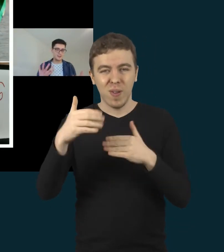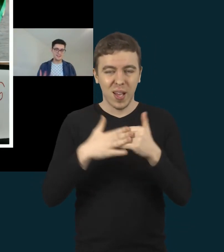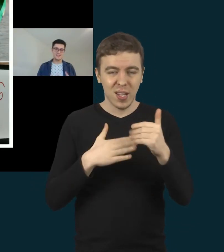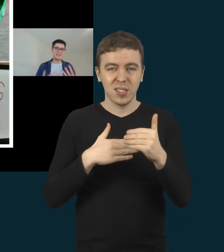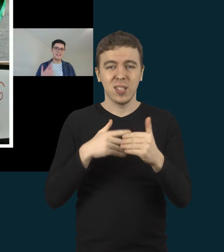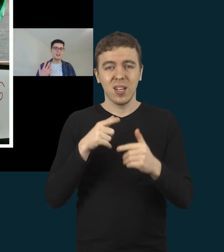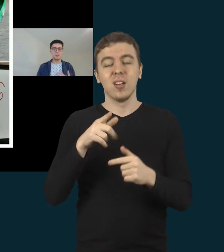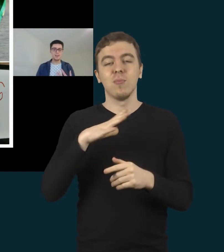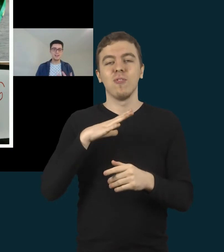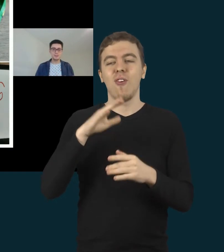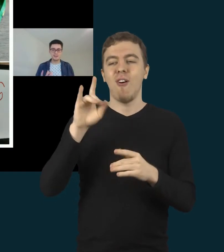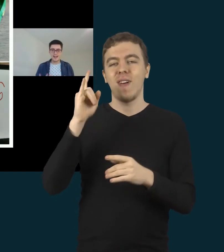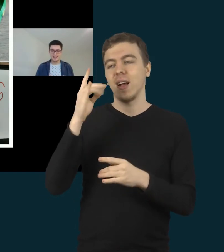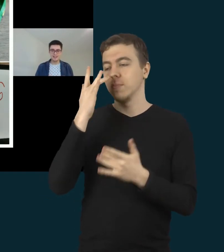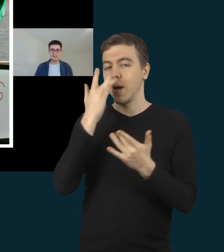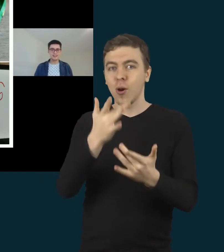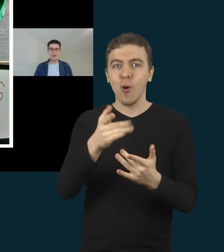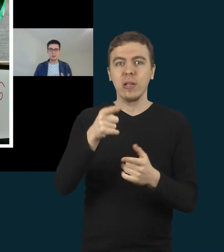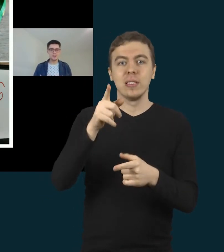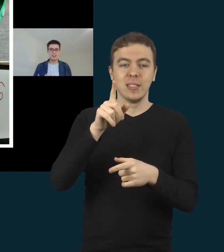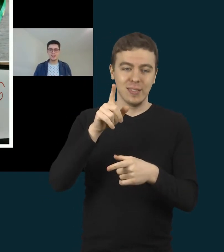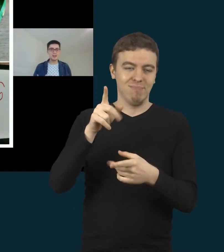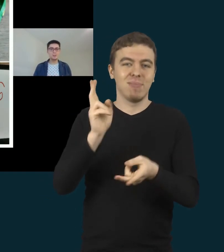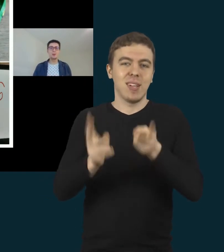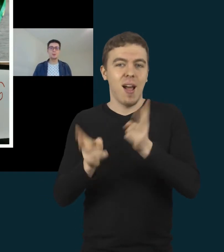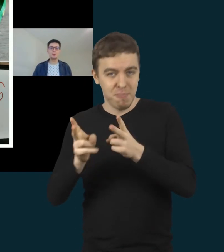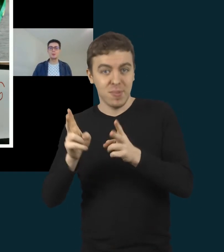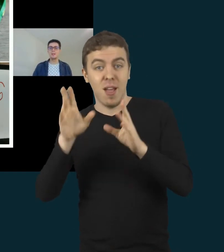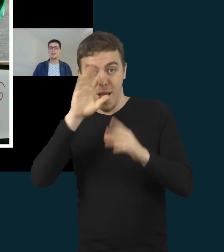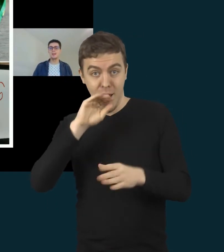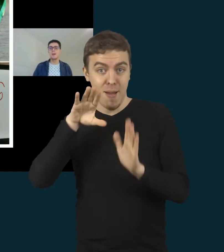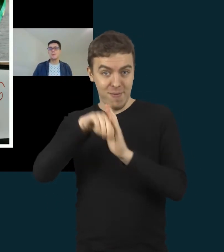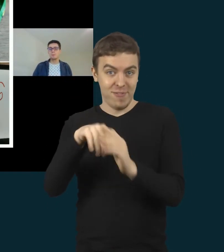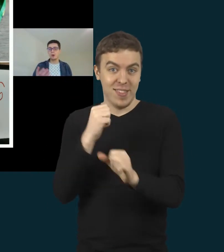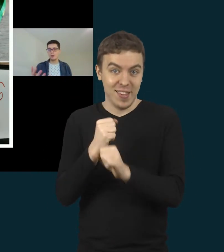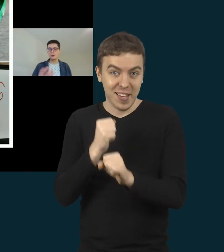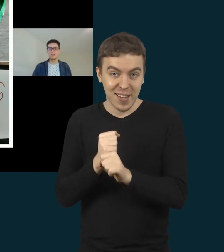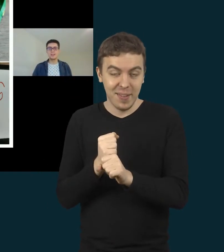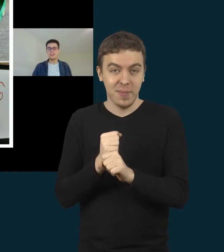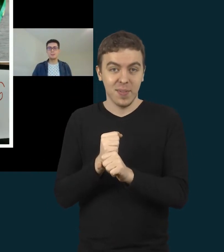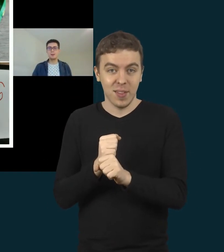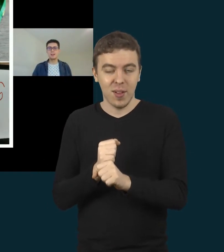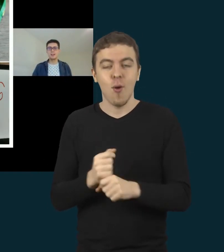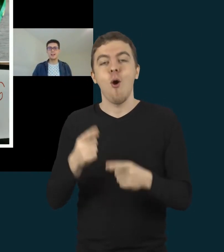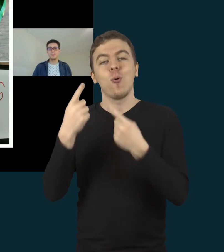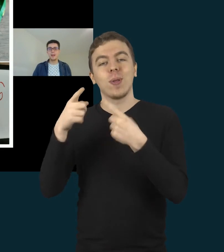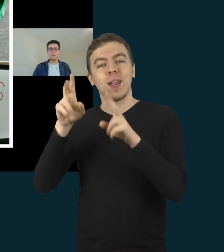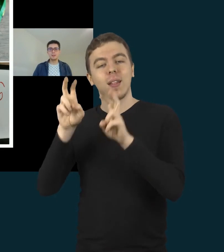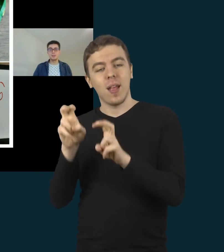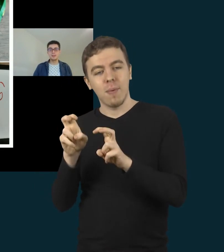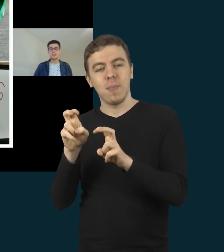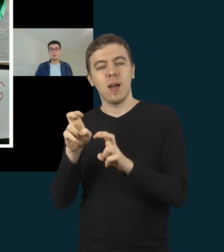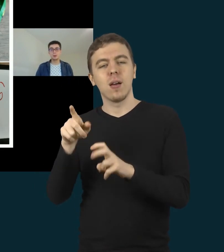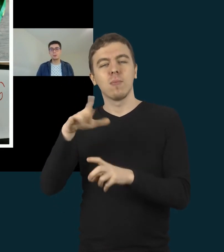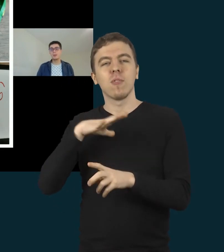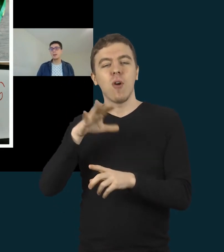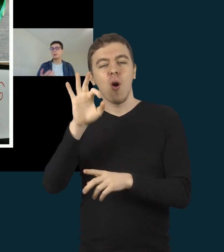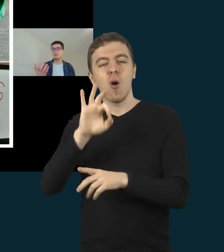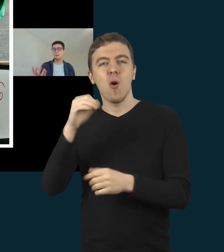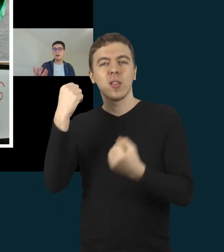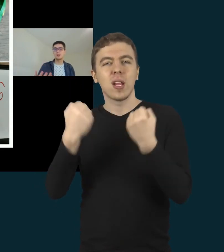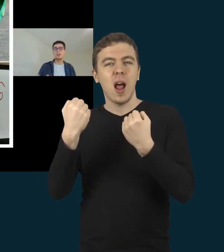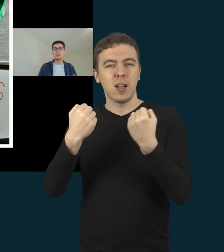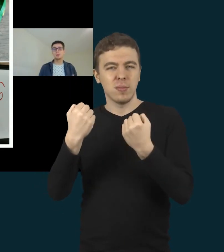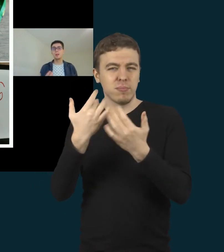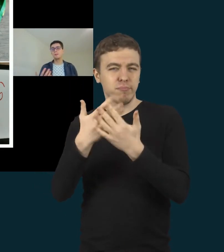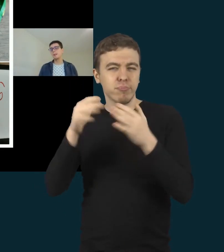patinka gaminti, kaip jis gali įsitraukti į gaminimų procesą. O kita tema yra kalbėjimas apie transporto priemonės. Ir